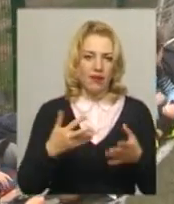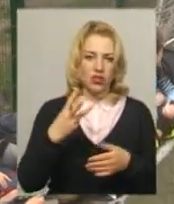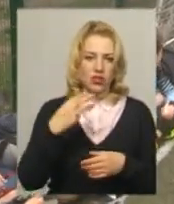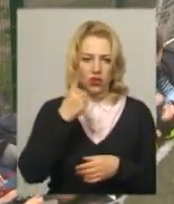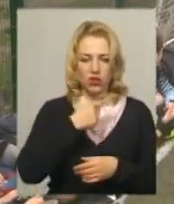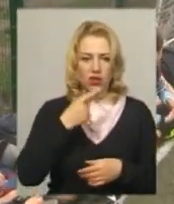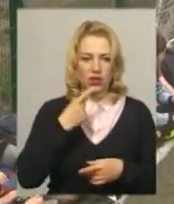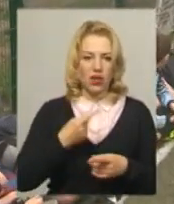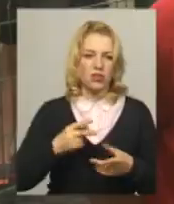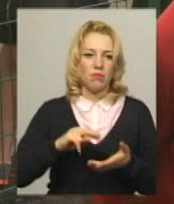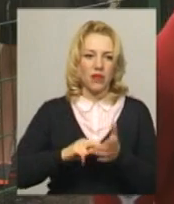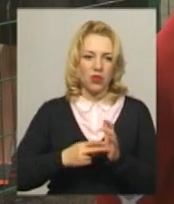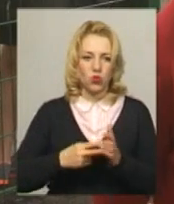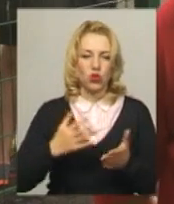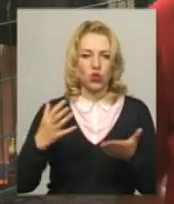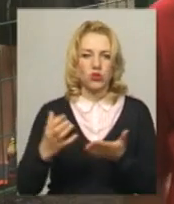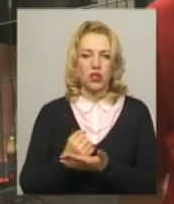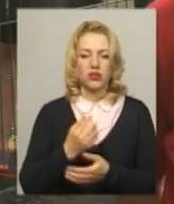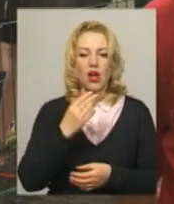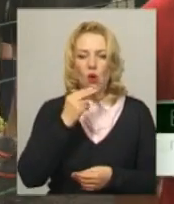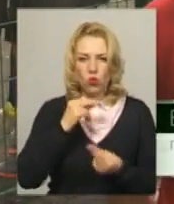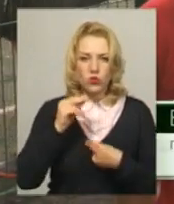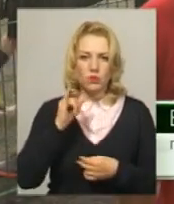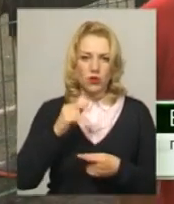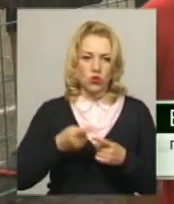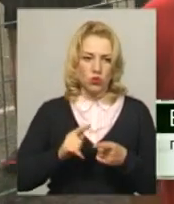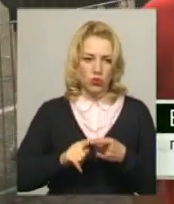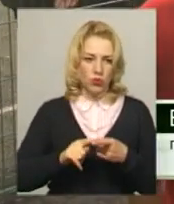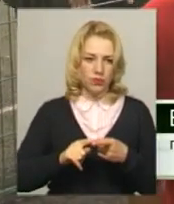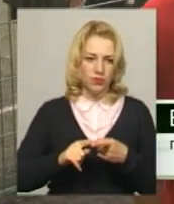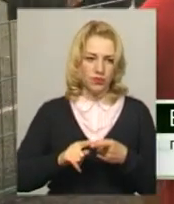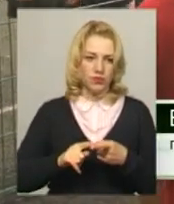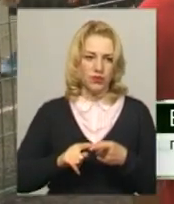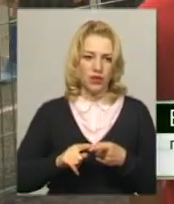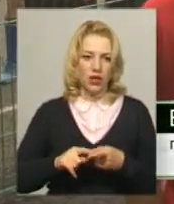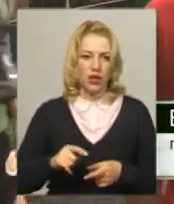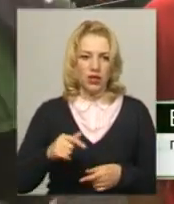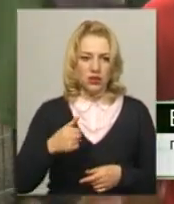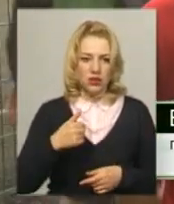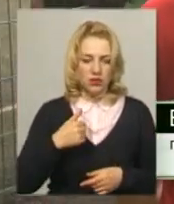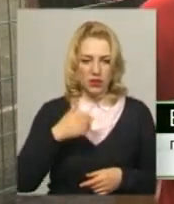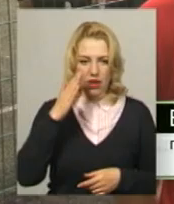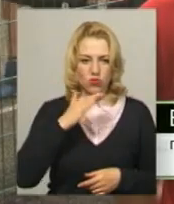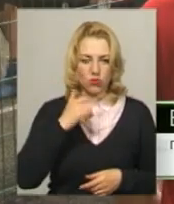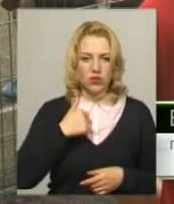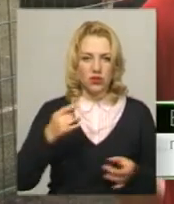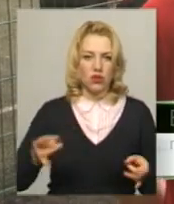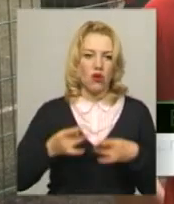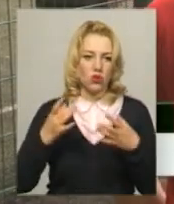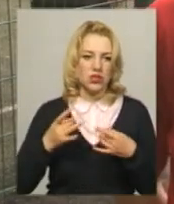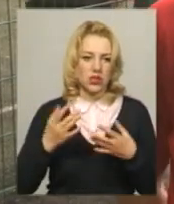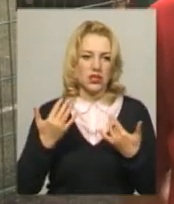успіхів у цьому виді спорту. Я просто одного разу дивився футбол з татом, і тата мені розказав, скільки